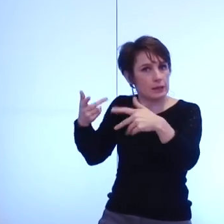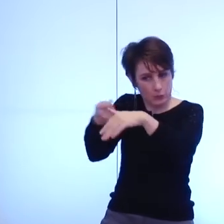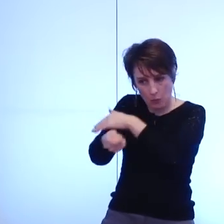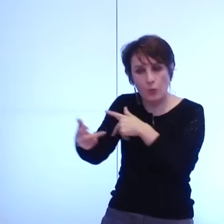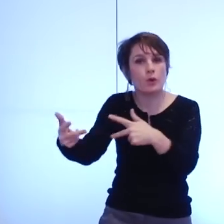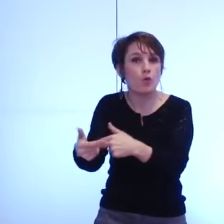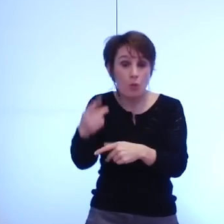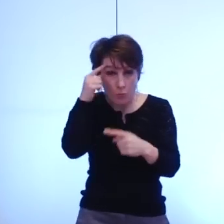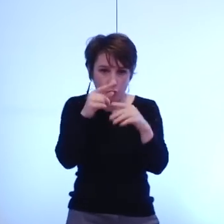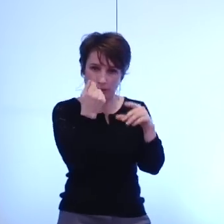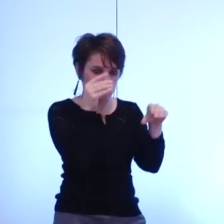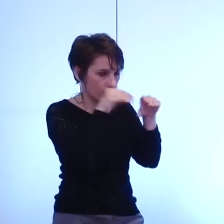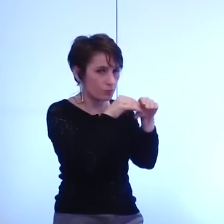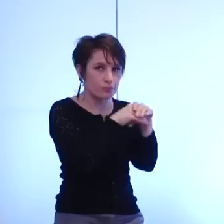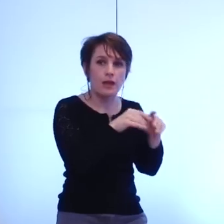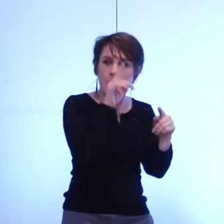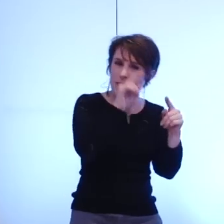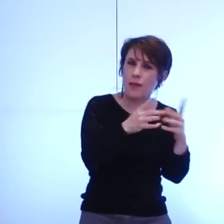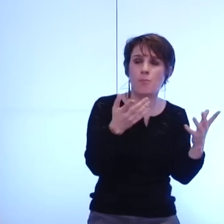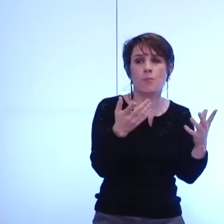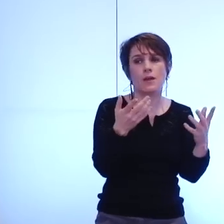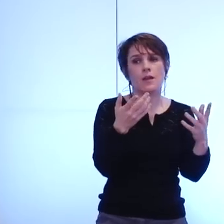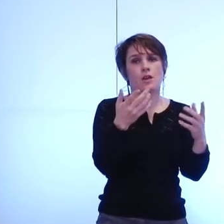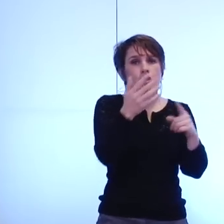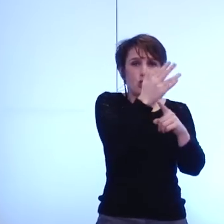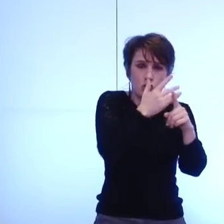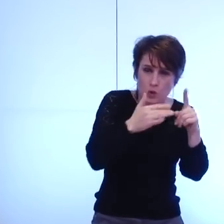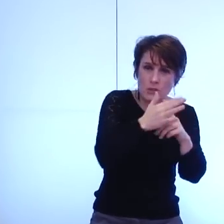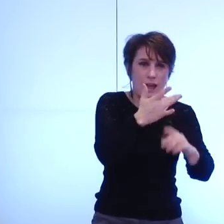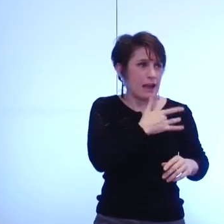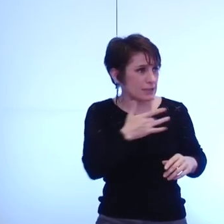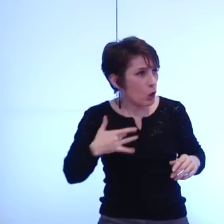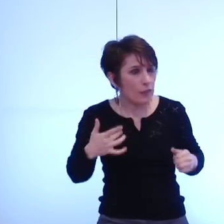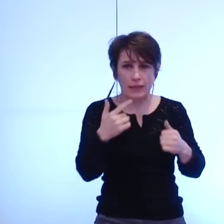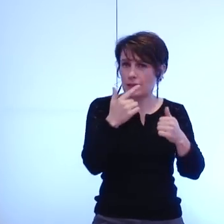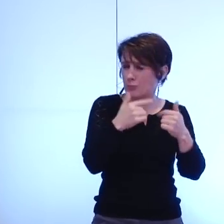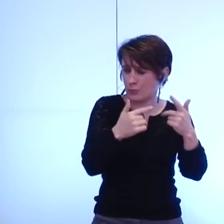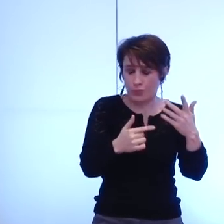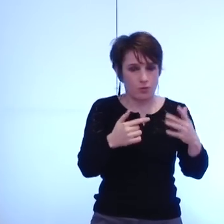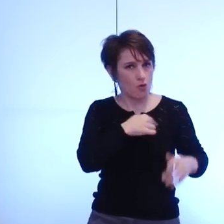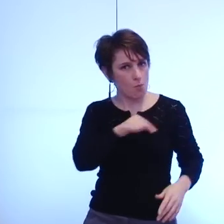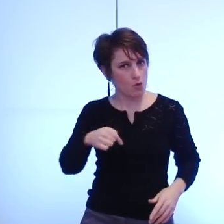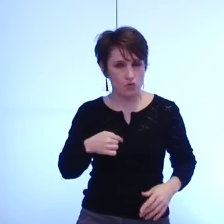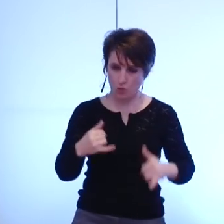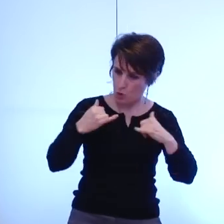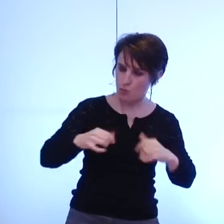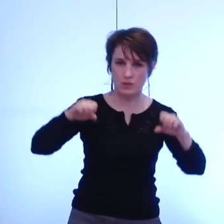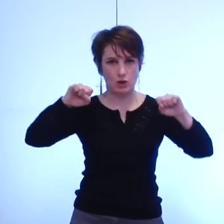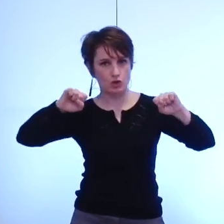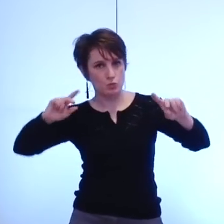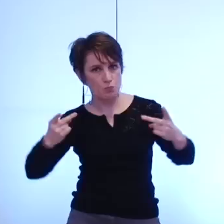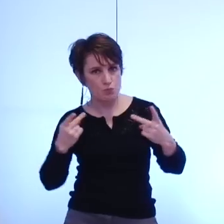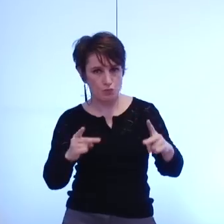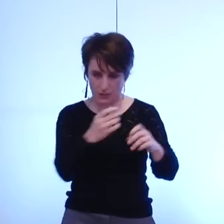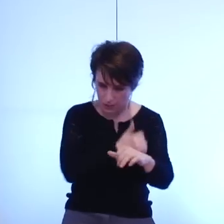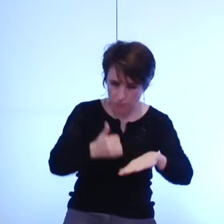'économie d'aménagement de santé de social la puissance publique la est là pour accompagner l'émergence pour soutenir